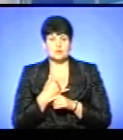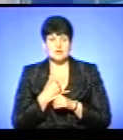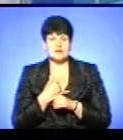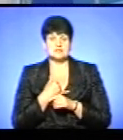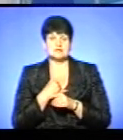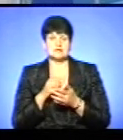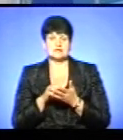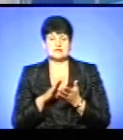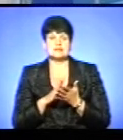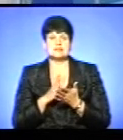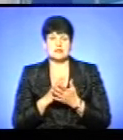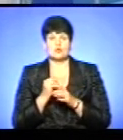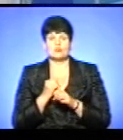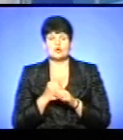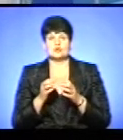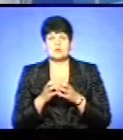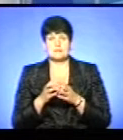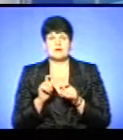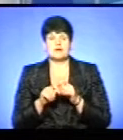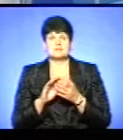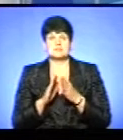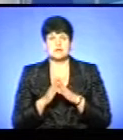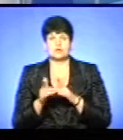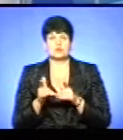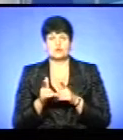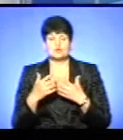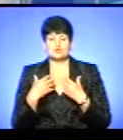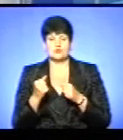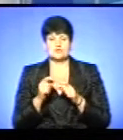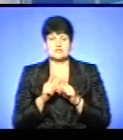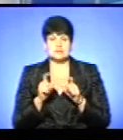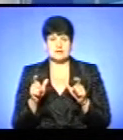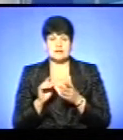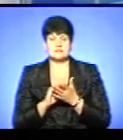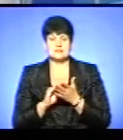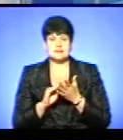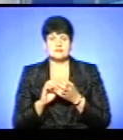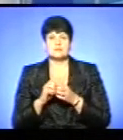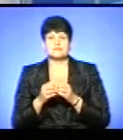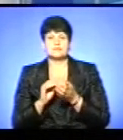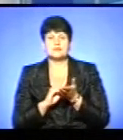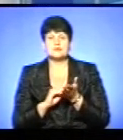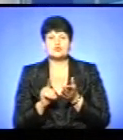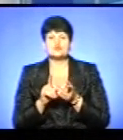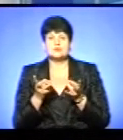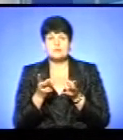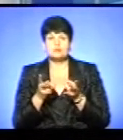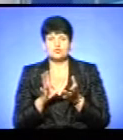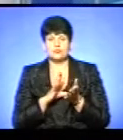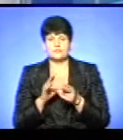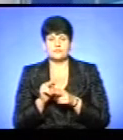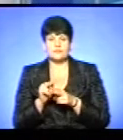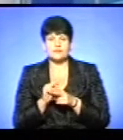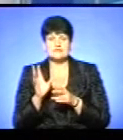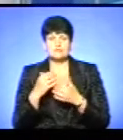адміністрації є та робоча група. Ми перевірили стан готовності у здоров'ячих закладів до сезону, виписали недоліки, які їм потрібно було усунти, всім